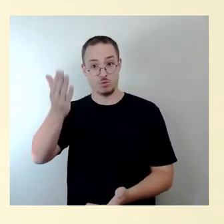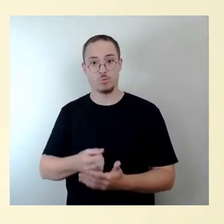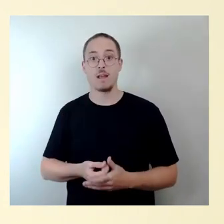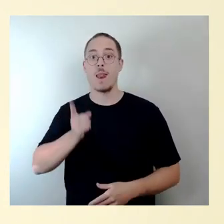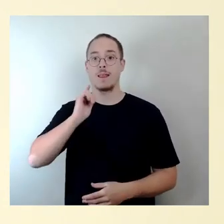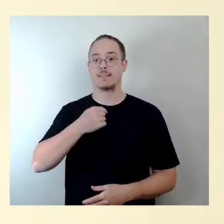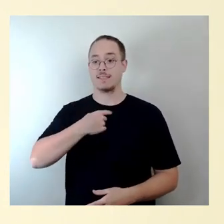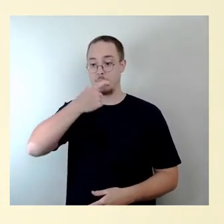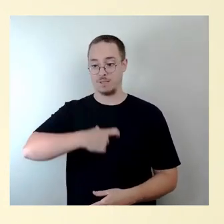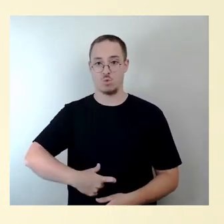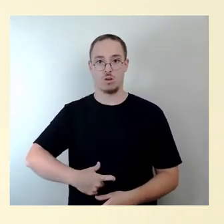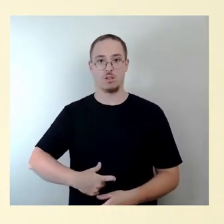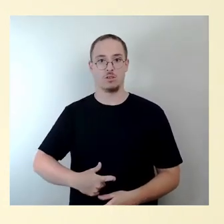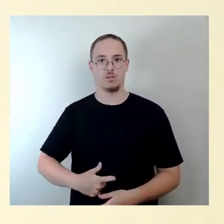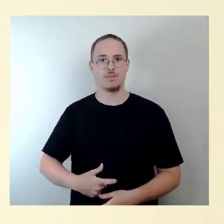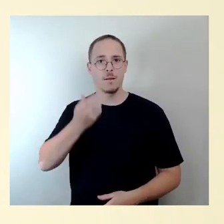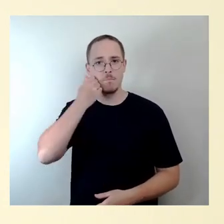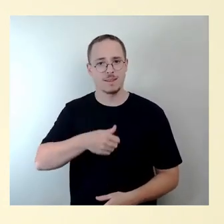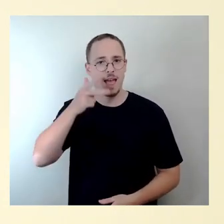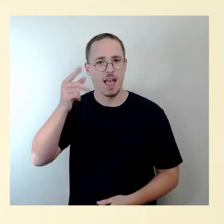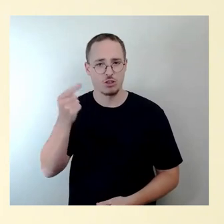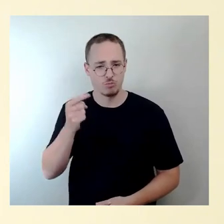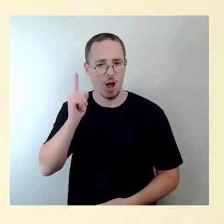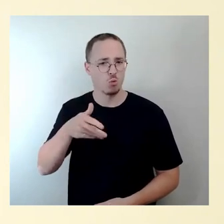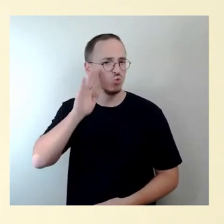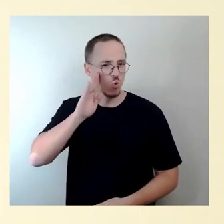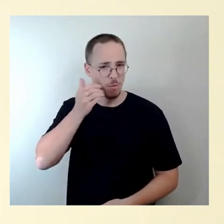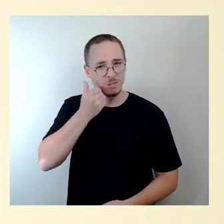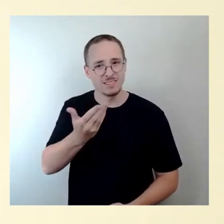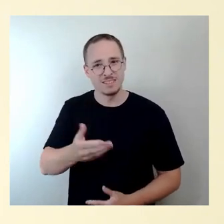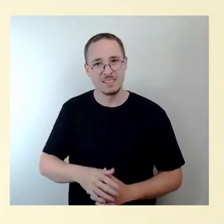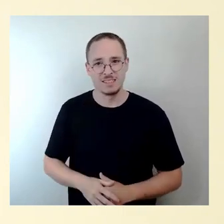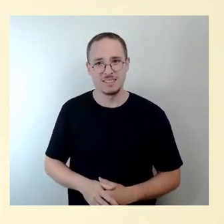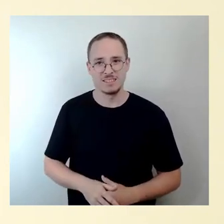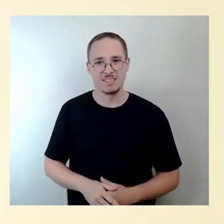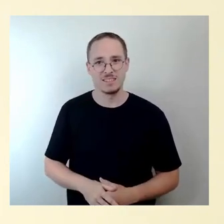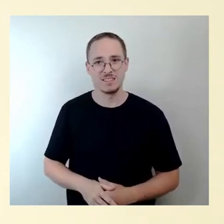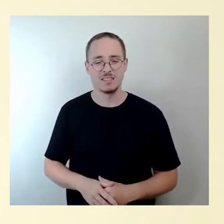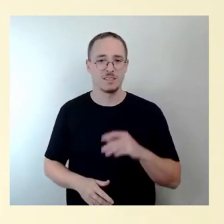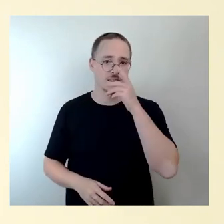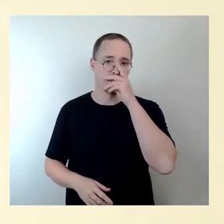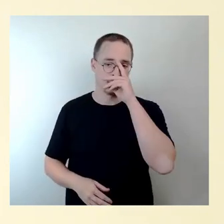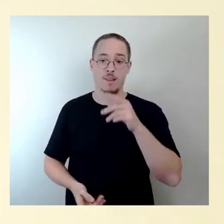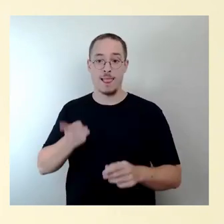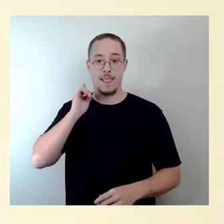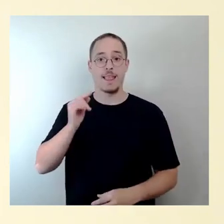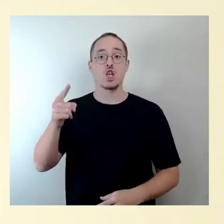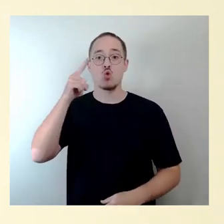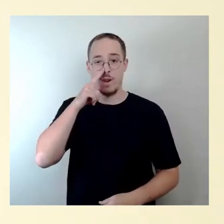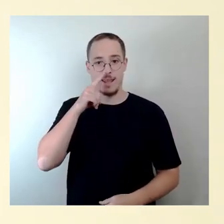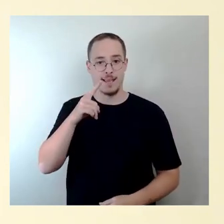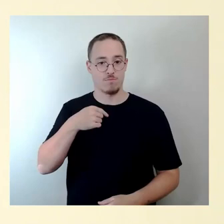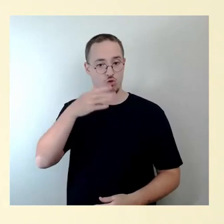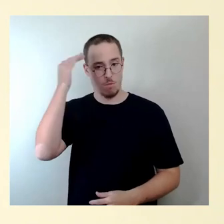Herr Genschen, wir hören Sie vielleicht mal auch zu, gut, im Sommer, im Juni vor Ort, Herr Leimer hört auch